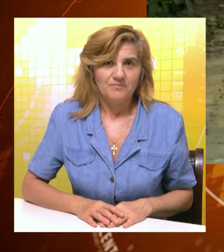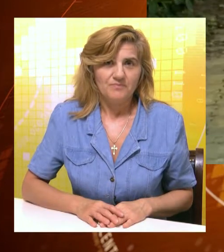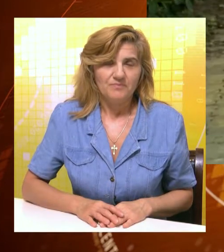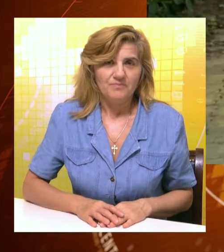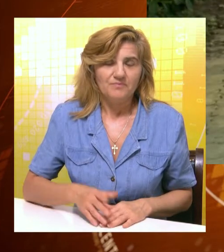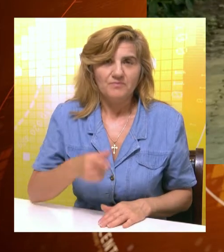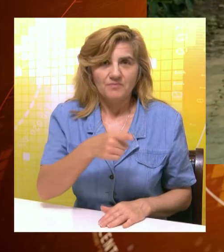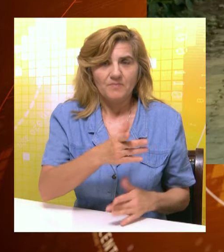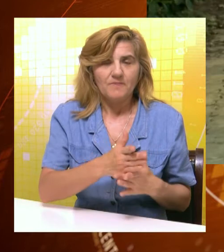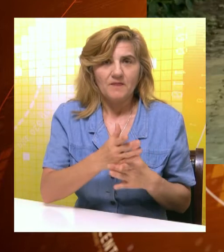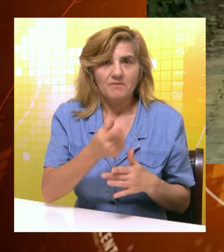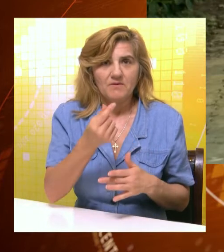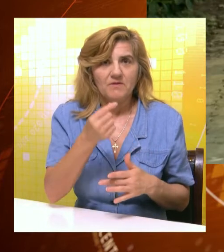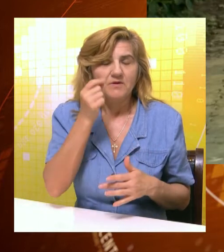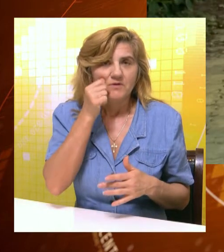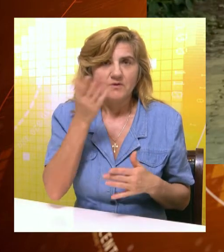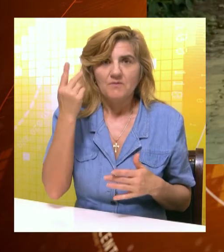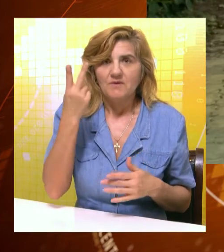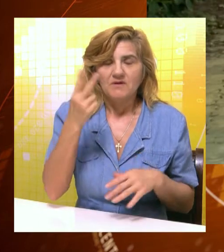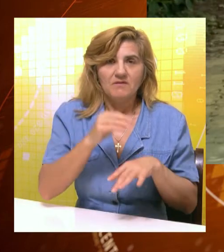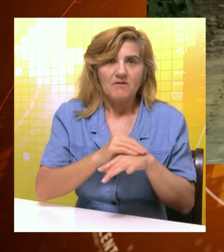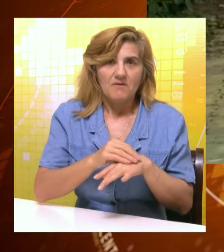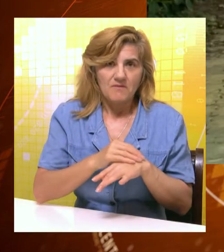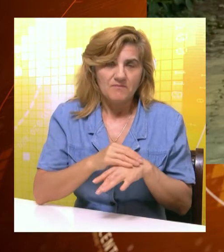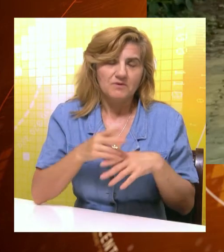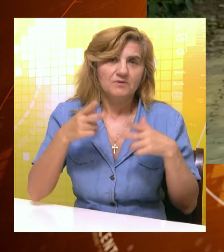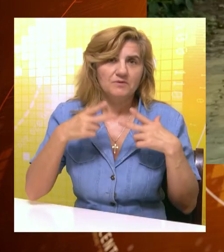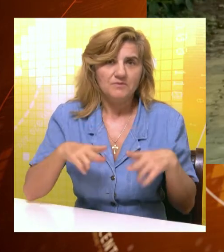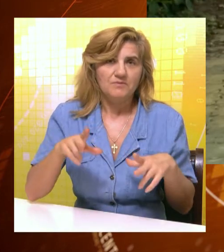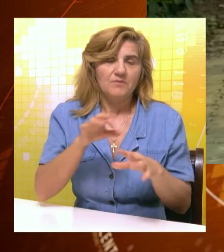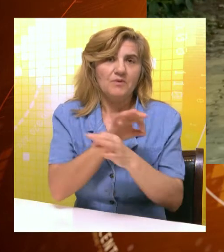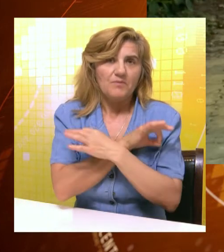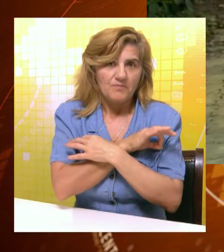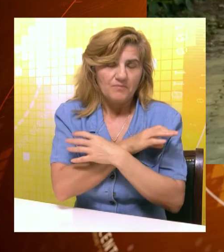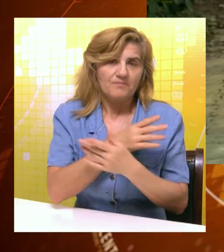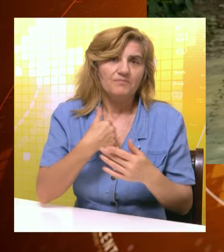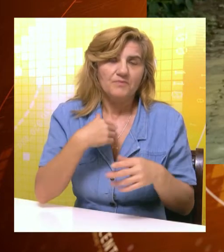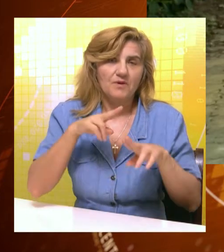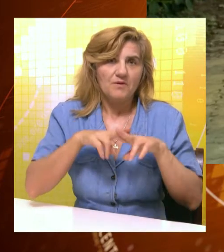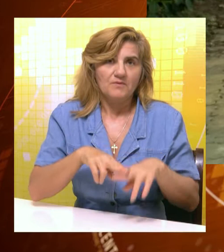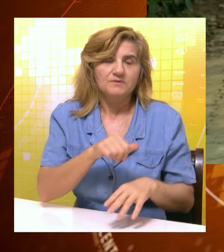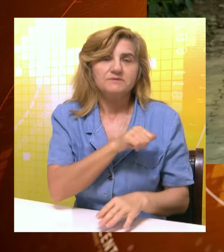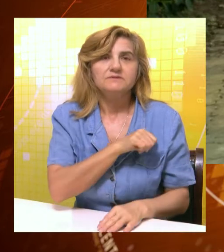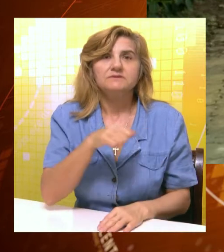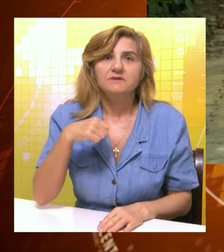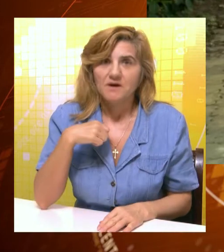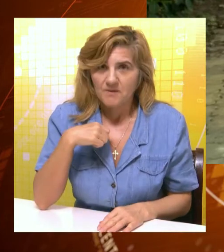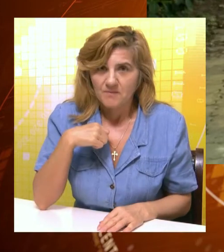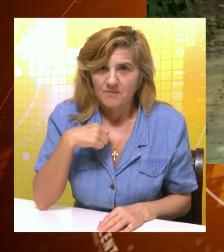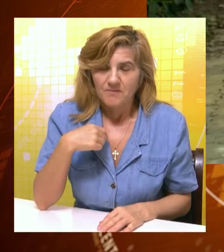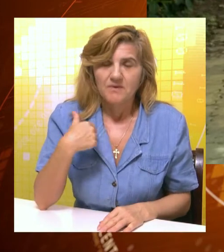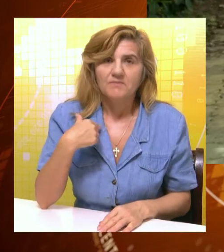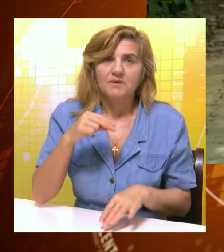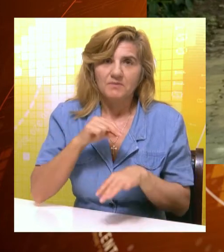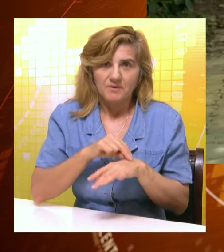Pa ja sam imala cimera koji je pre dva meseca se upokojio, pa kažu, ali ja